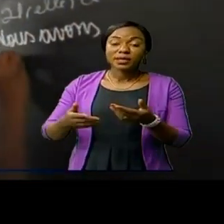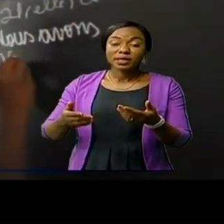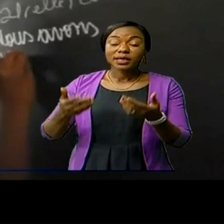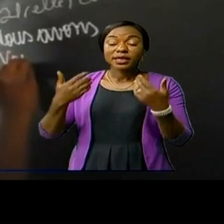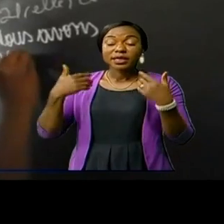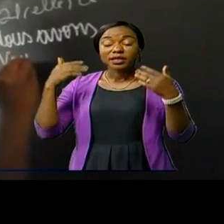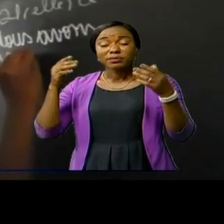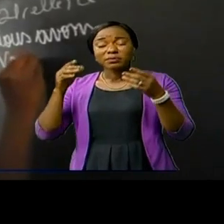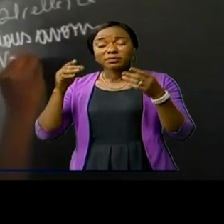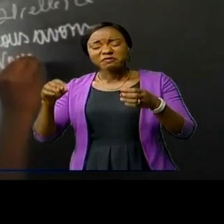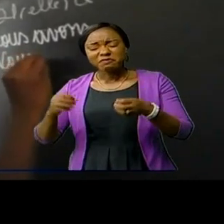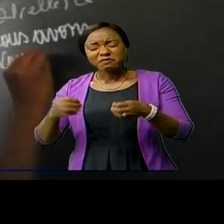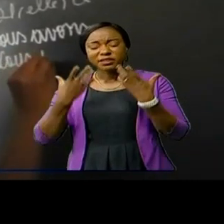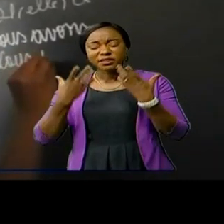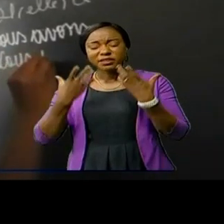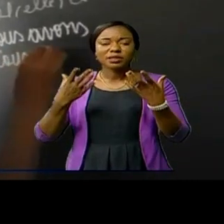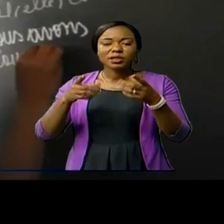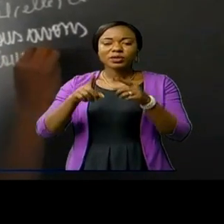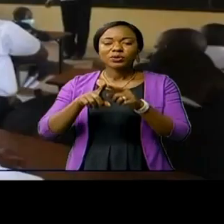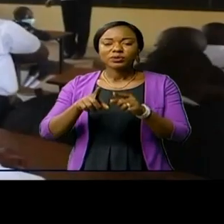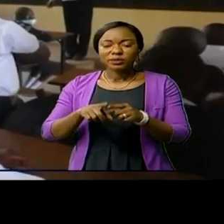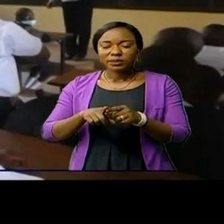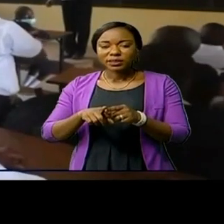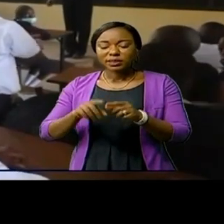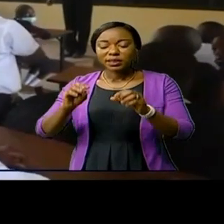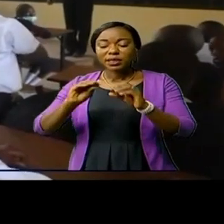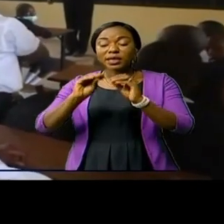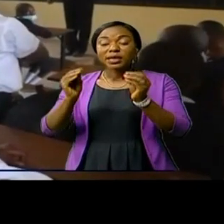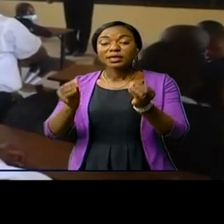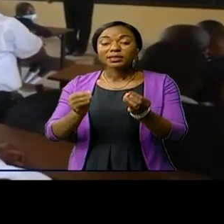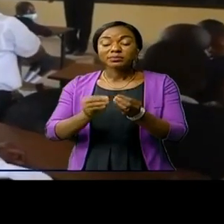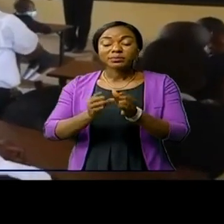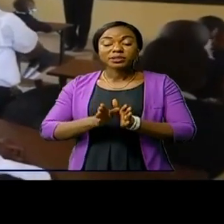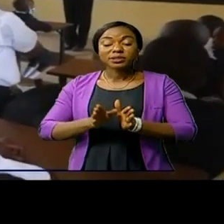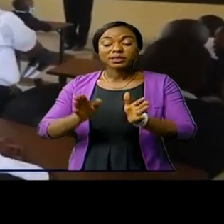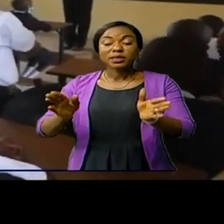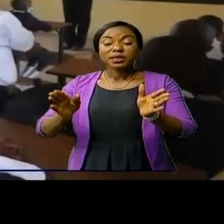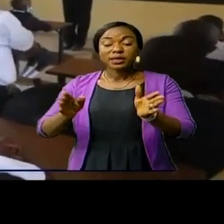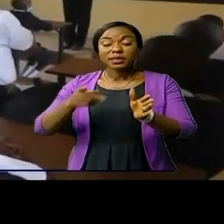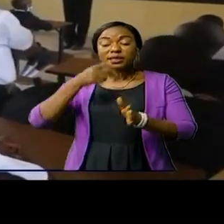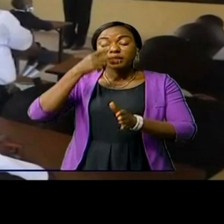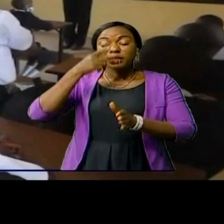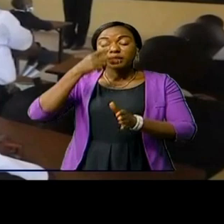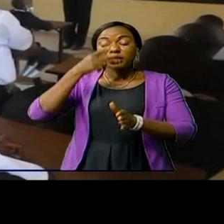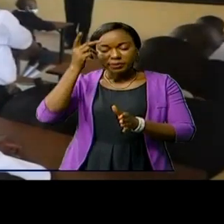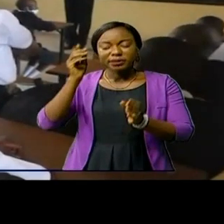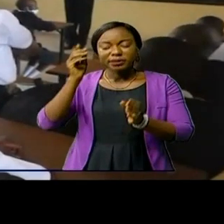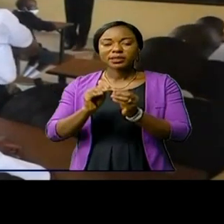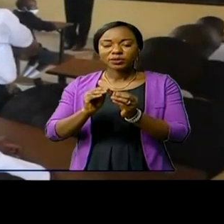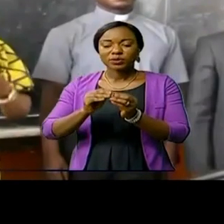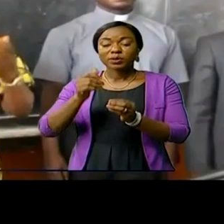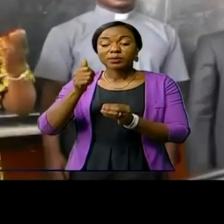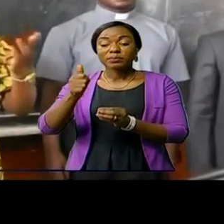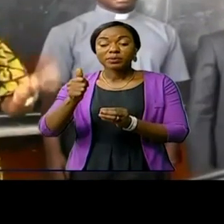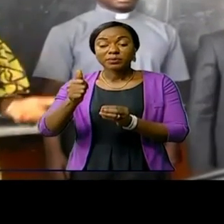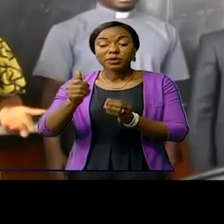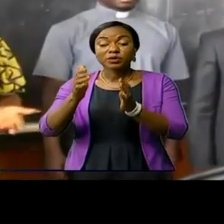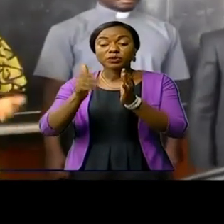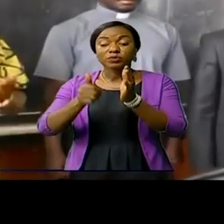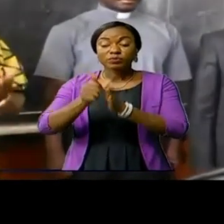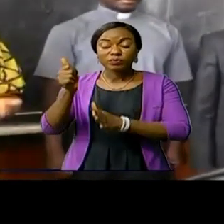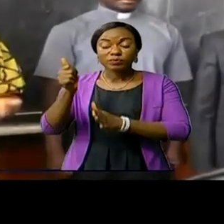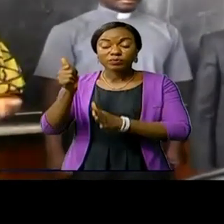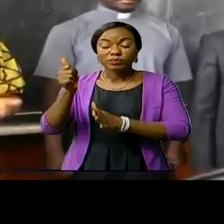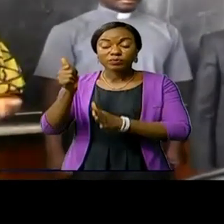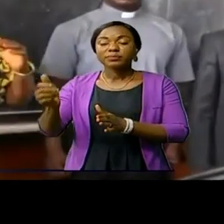situation est le fruit de l'Assemblée générale des enseignants et leurs délégués syndicaux, tenus ce lundi 1er novembre 2021, au lycée Etouindéré,